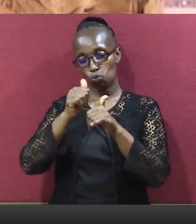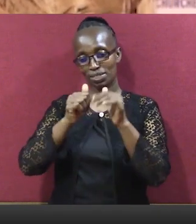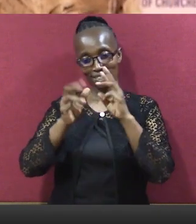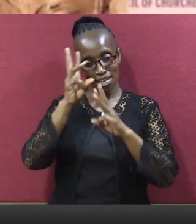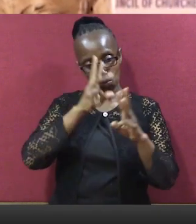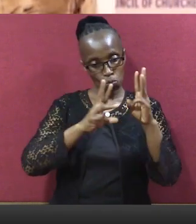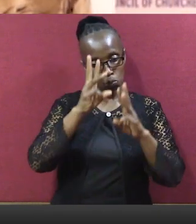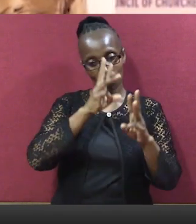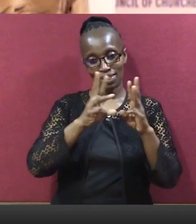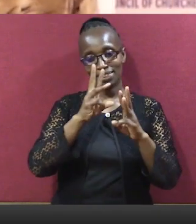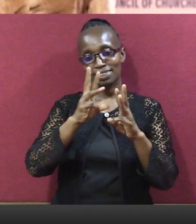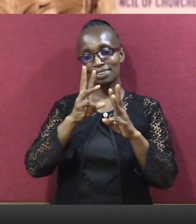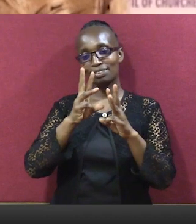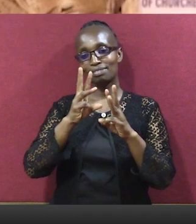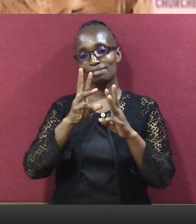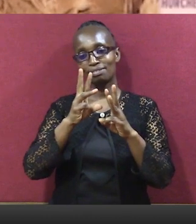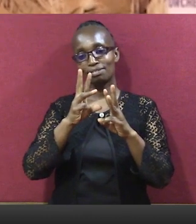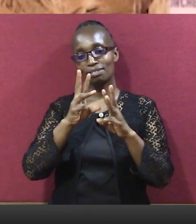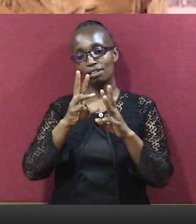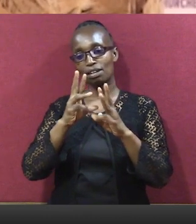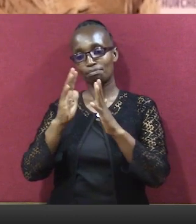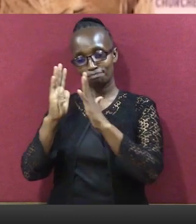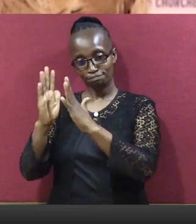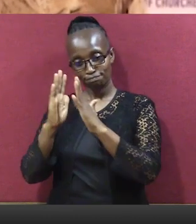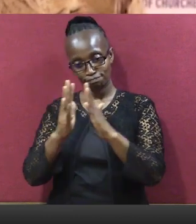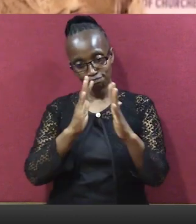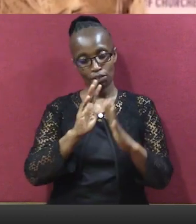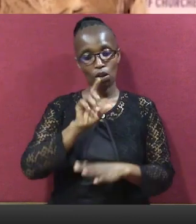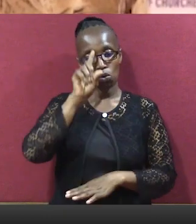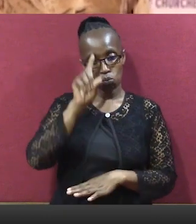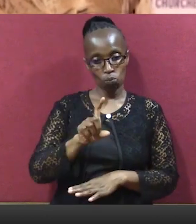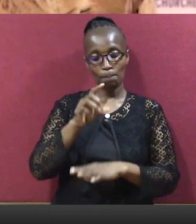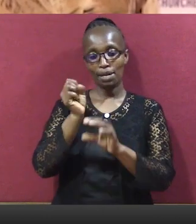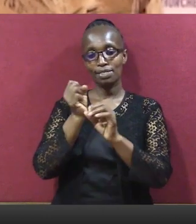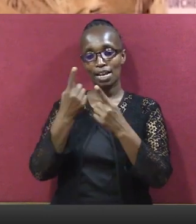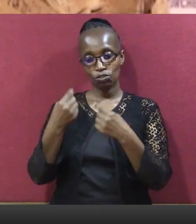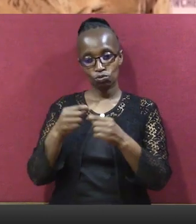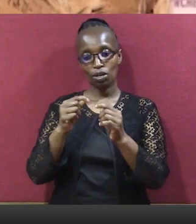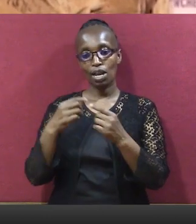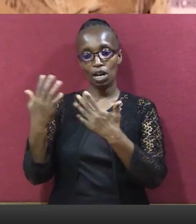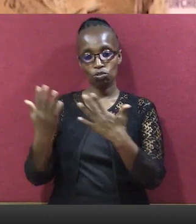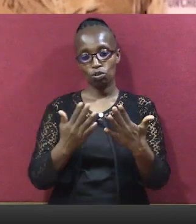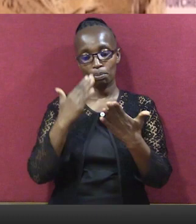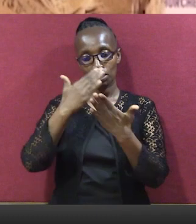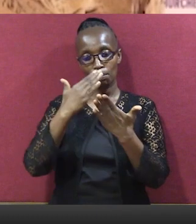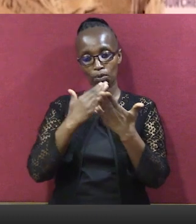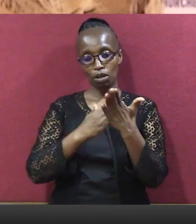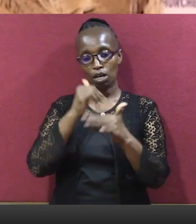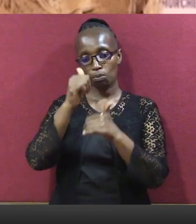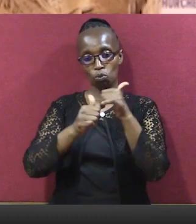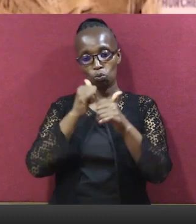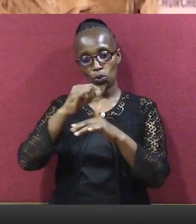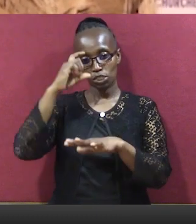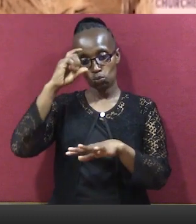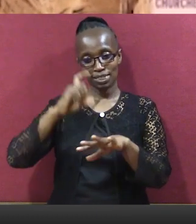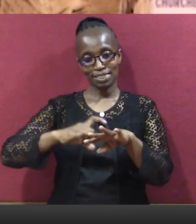trend And we must make, as a government, we must make deliberate effort to come up with programs That sensitize